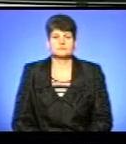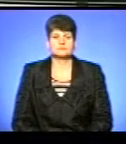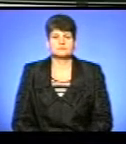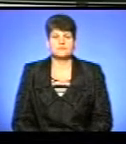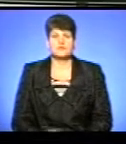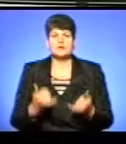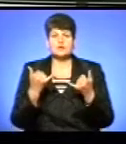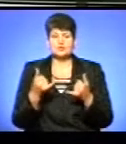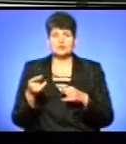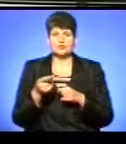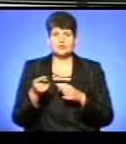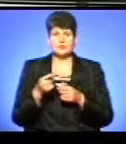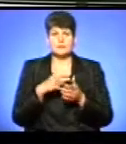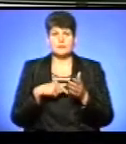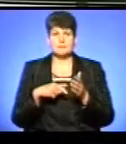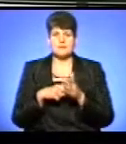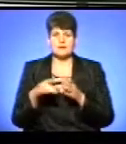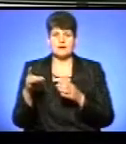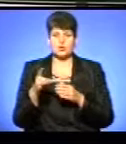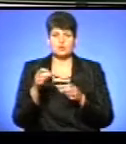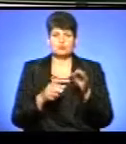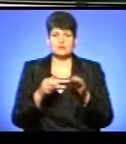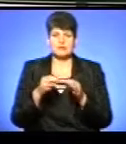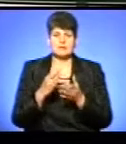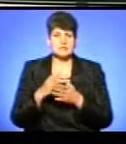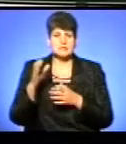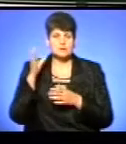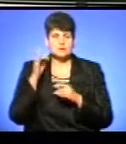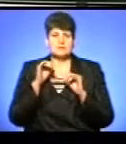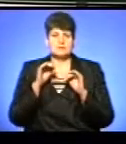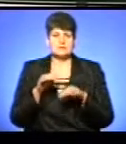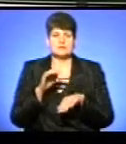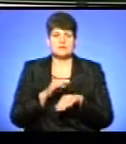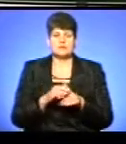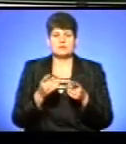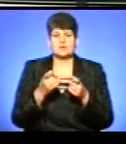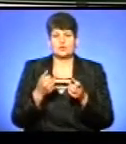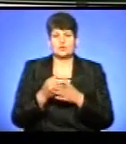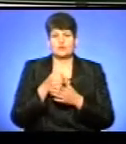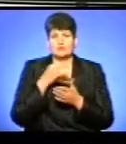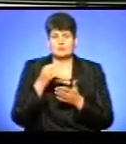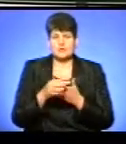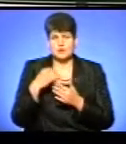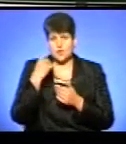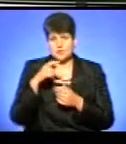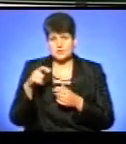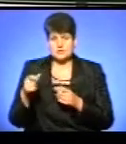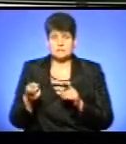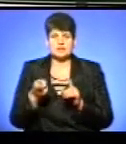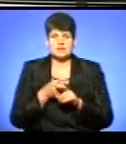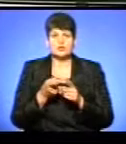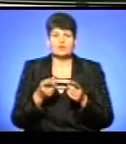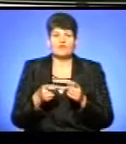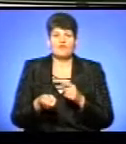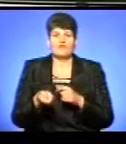Сьогодні у Тернопільському міськрайонному суді мали слухати справу за фактом притягнення до відповідальності осіб, причатних до вилову